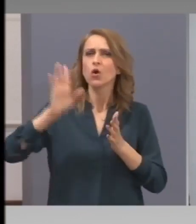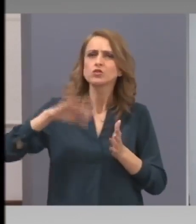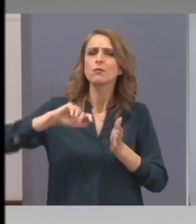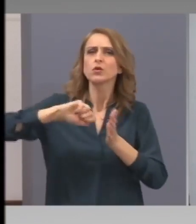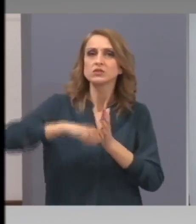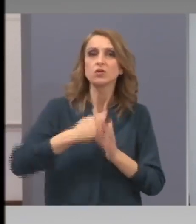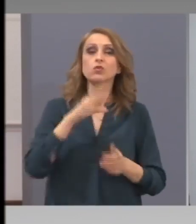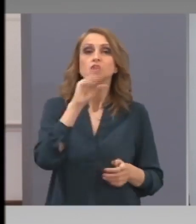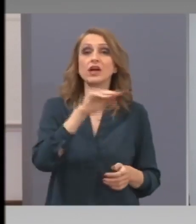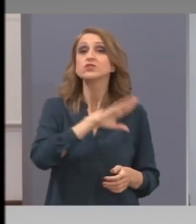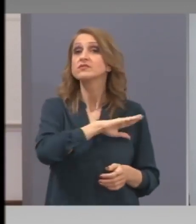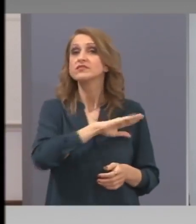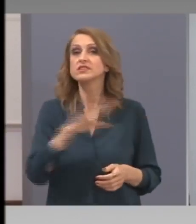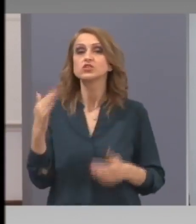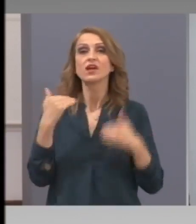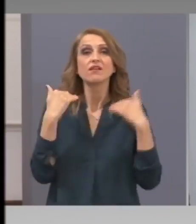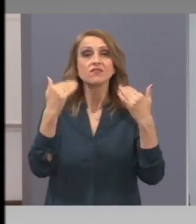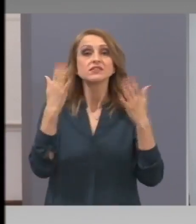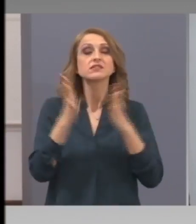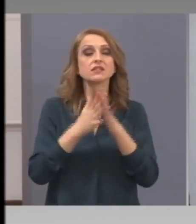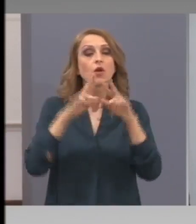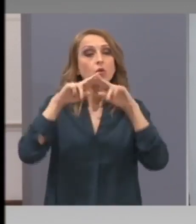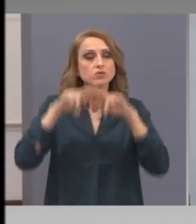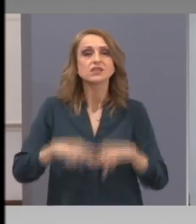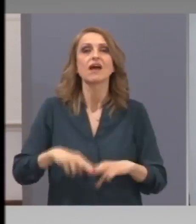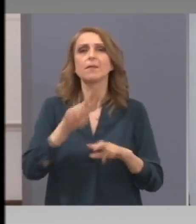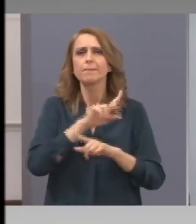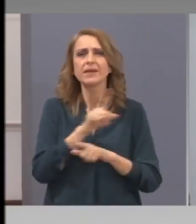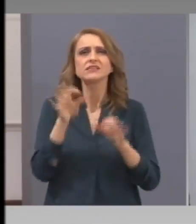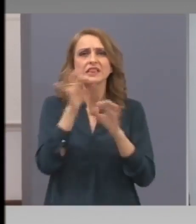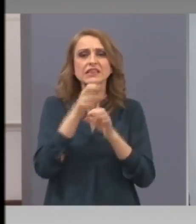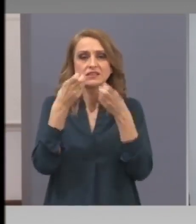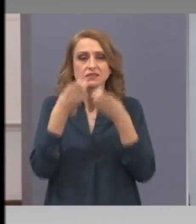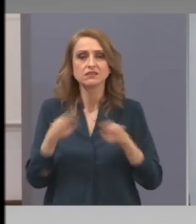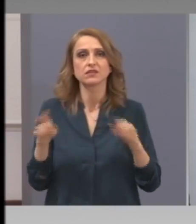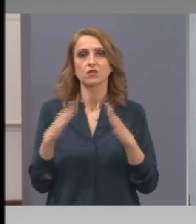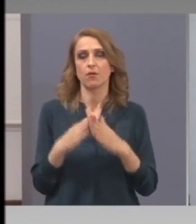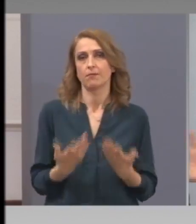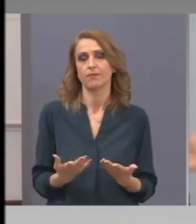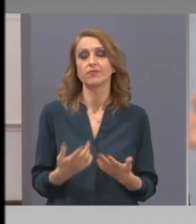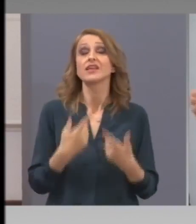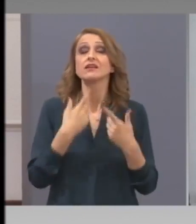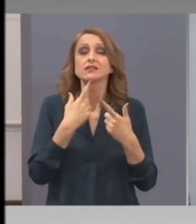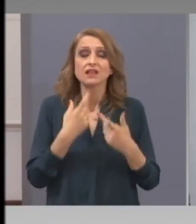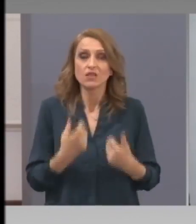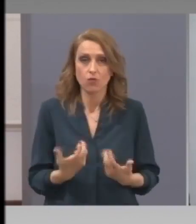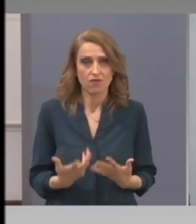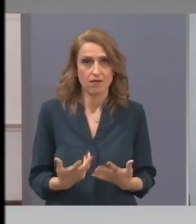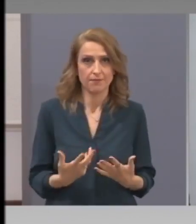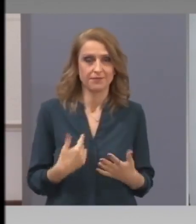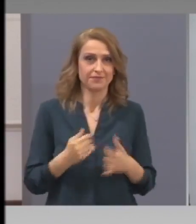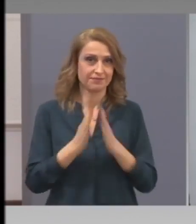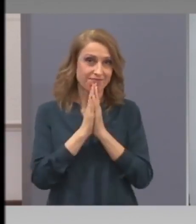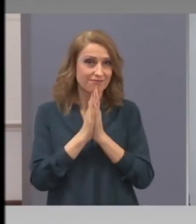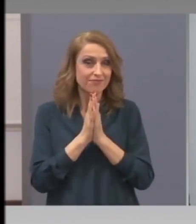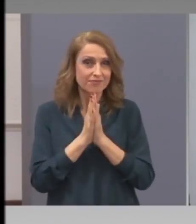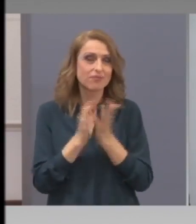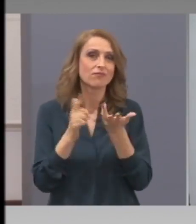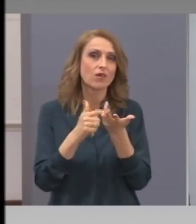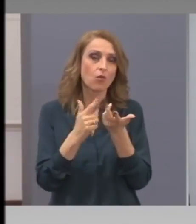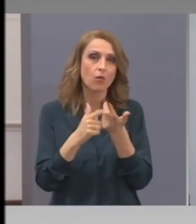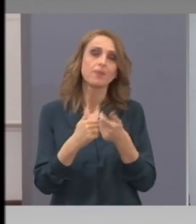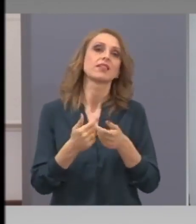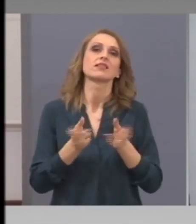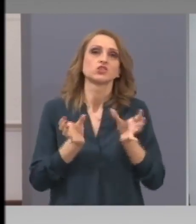Остава ни и тази мярка. Затова аз истински се обръщам толкова пъти. и не само аз, щаба, колко